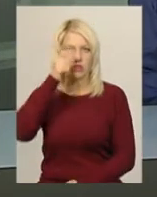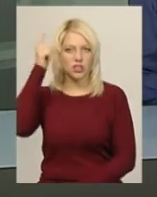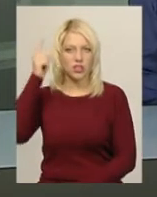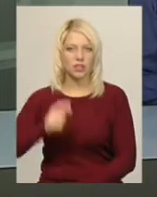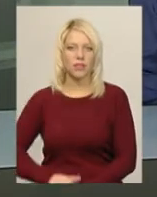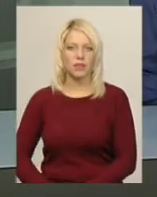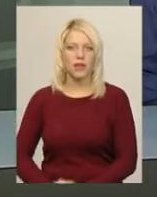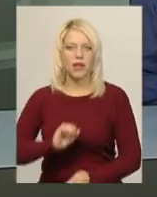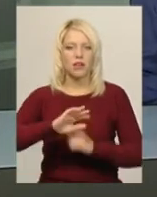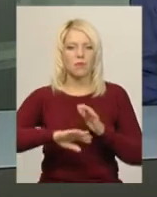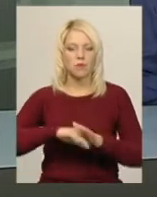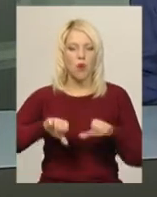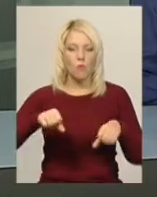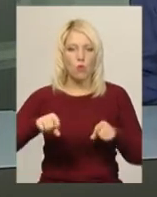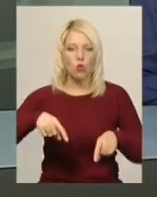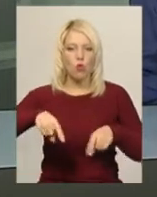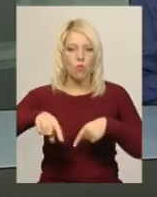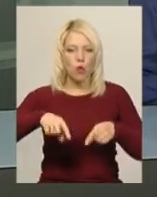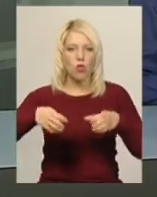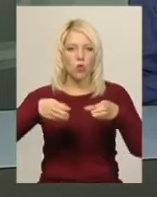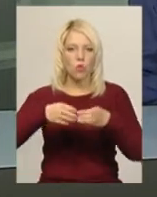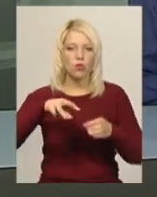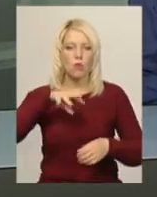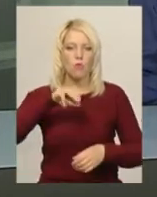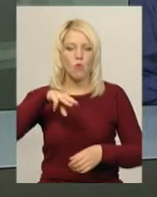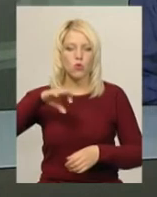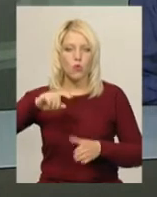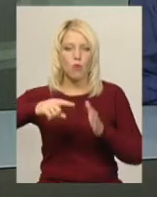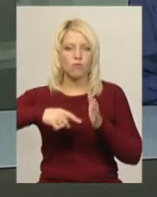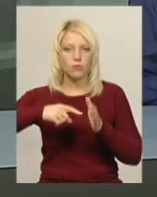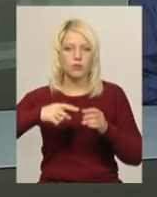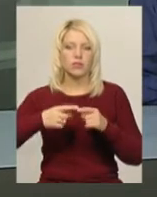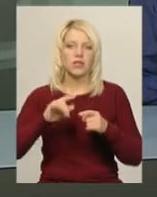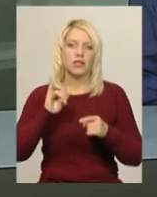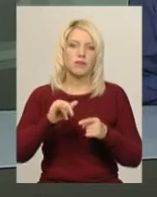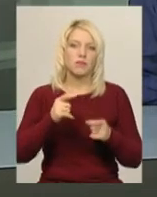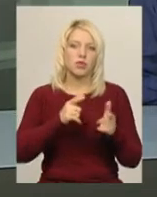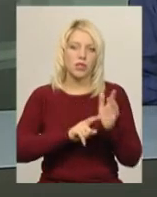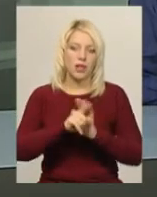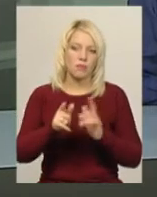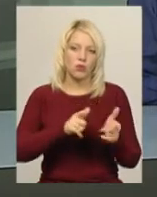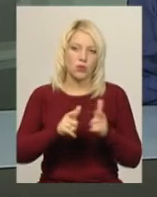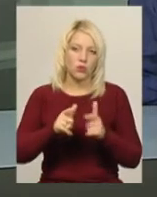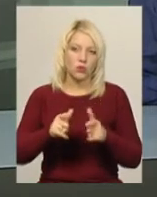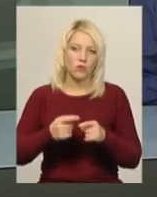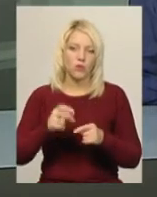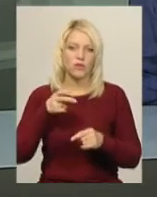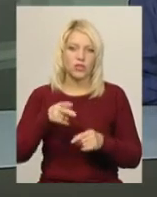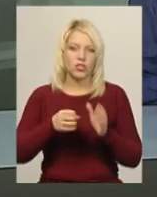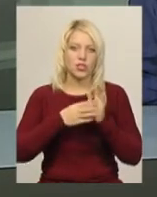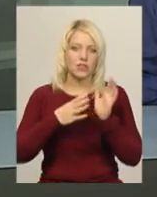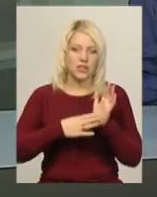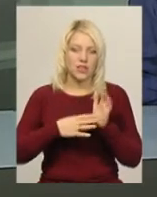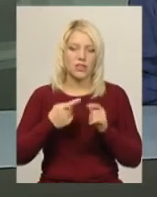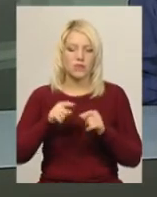Кам'янець-Подільська мотобольна команда «Поділля Мотор» розпочала підготовку до чемпіонату та Кубку України 2019. У цьому сезоні